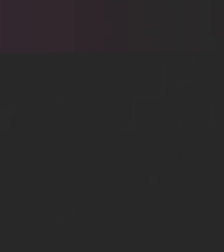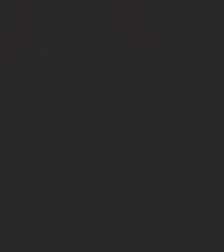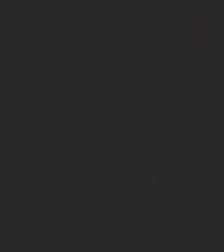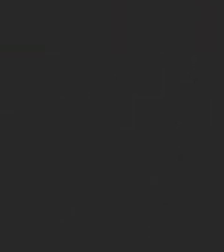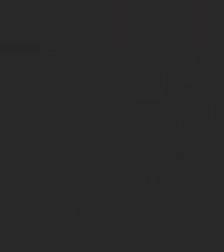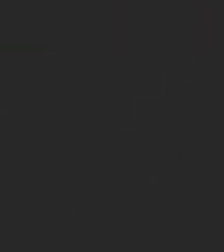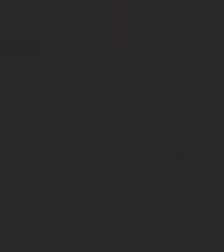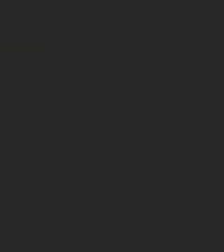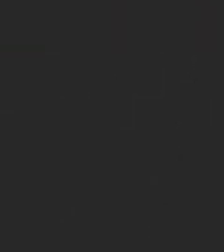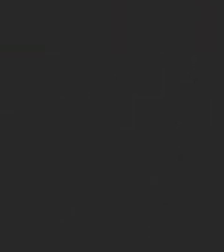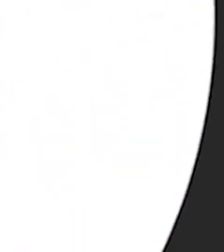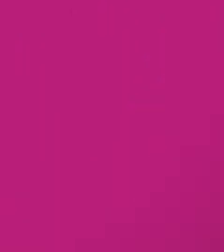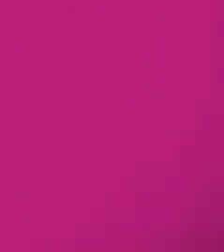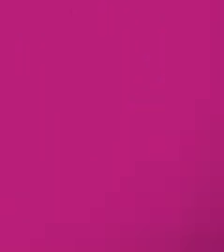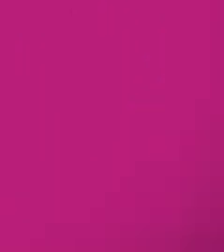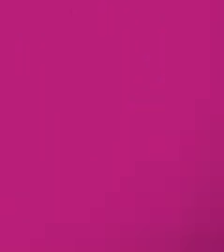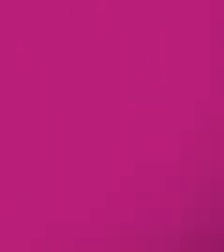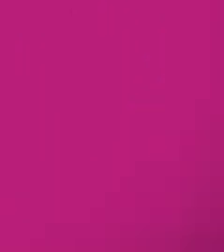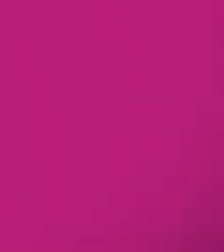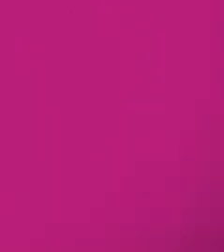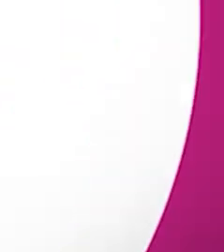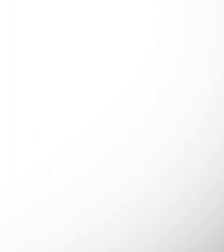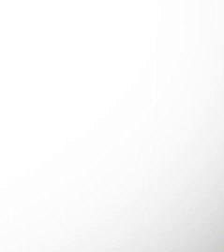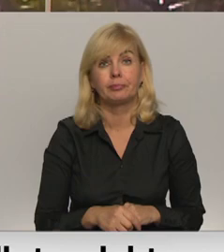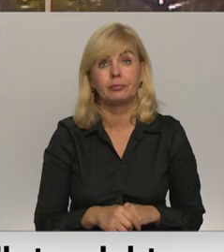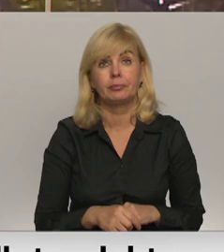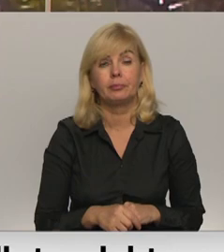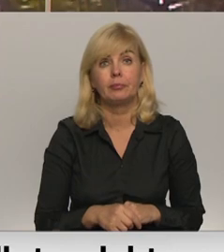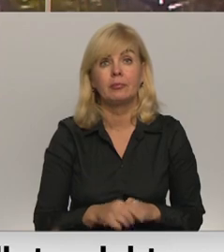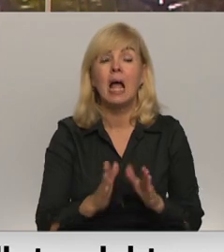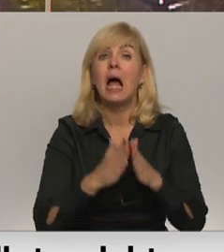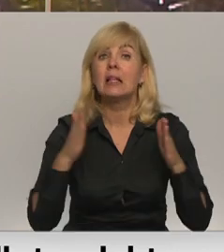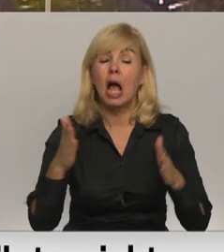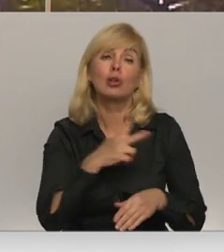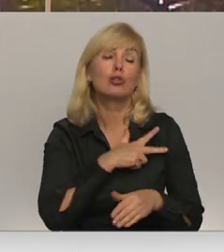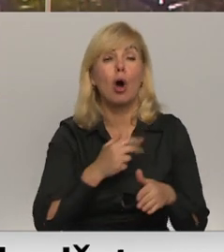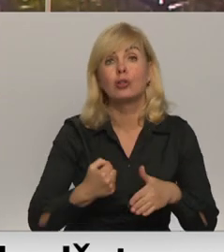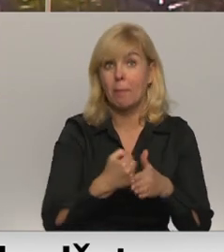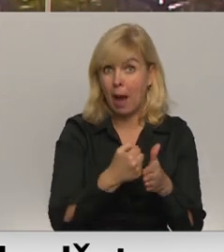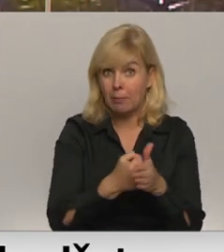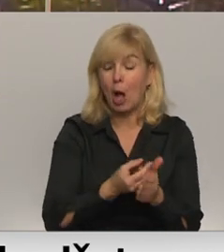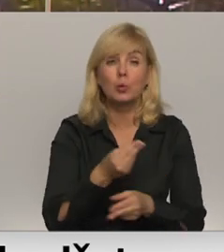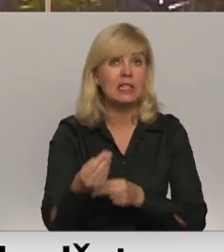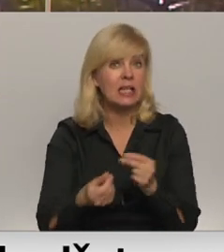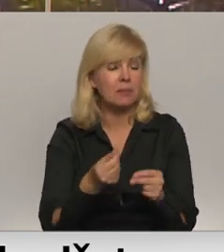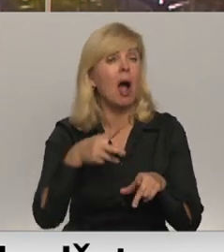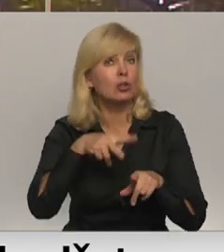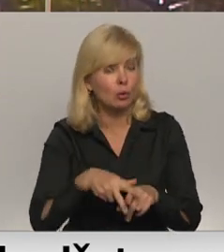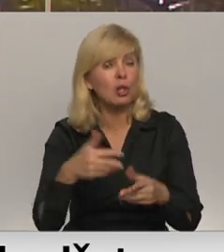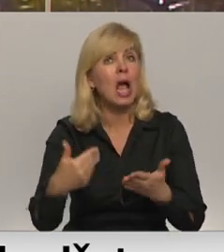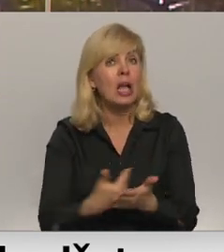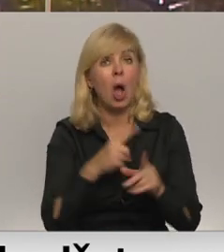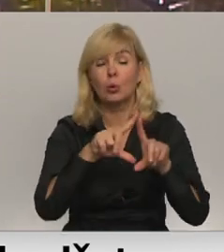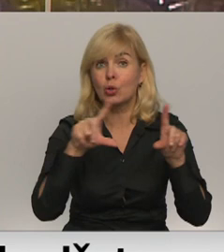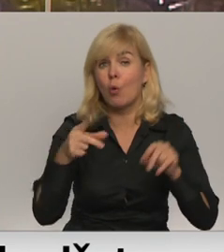Re, visi ēters ir te! Lielākas sociālo pabalstu izmaksas, sloks un jaunā